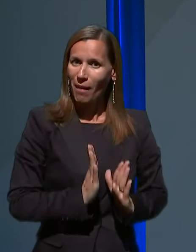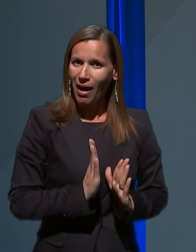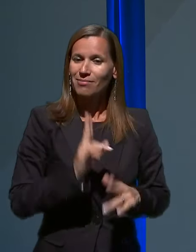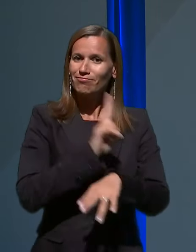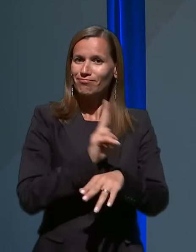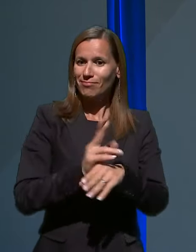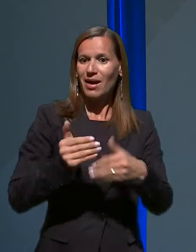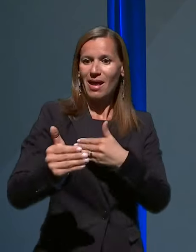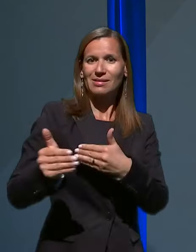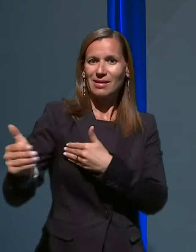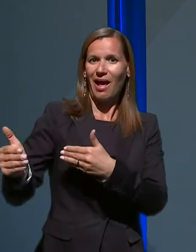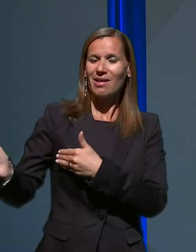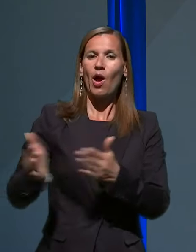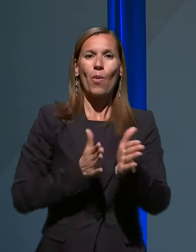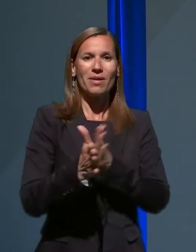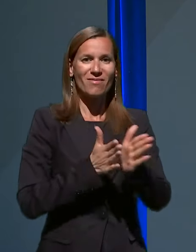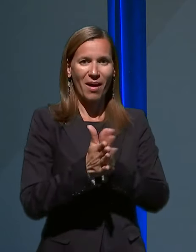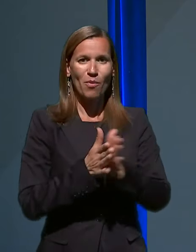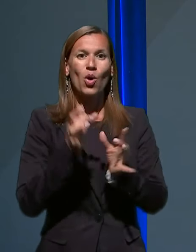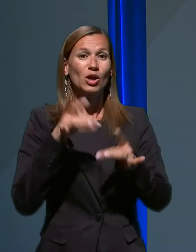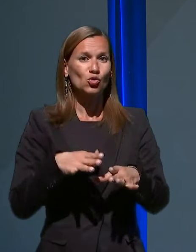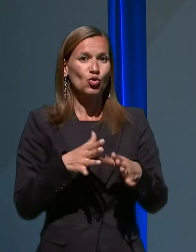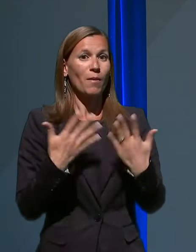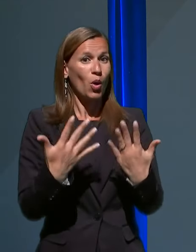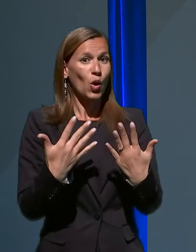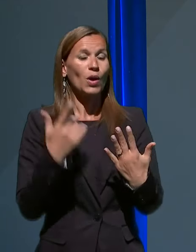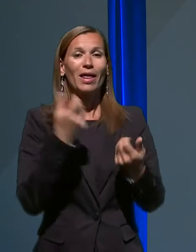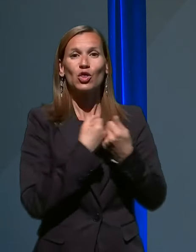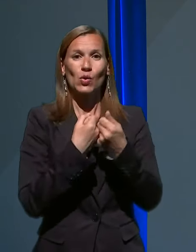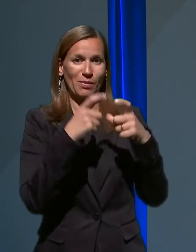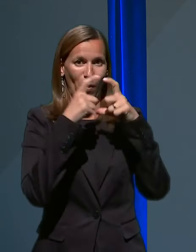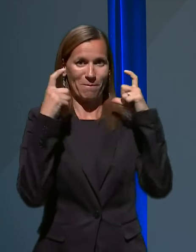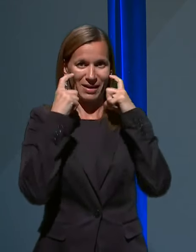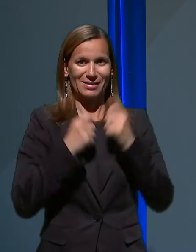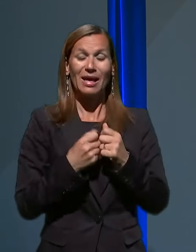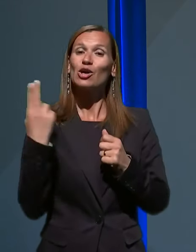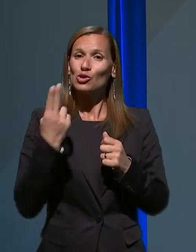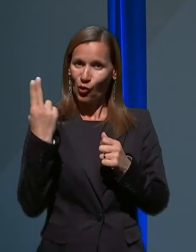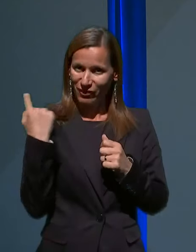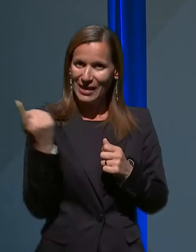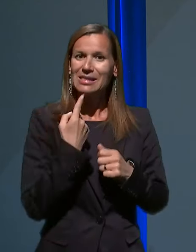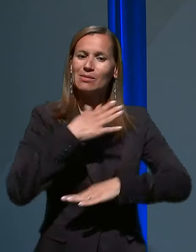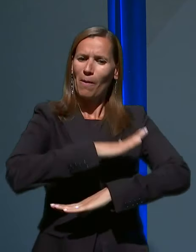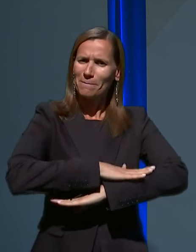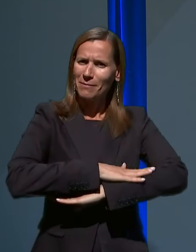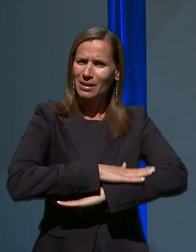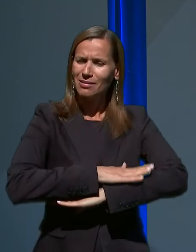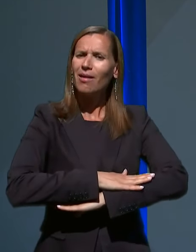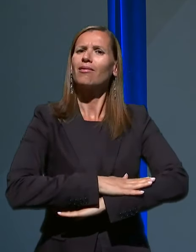umivamo in razkužujemo roke, nosimo maske. Slovenci smo pridni in smo vestni